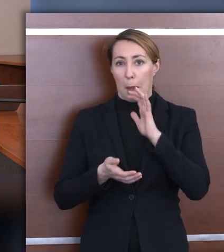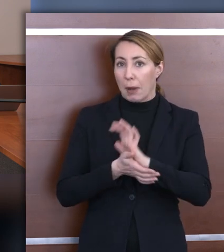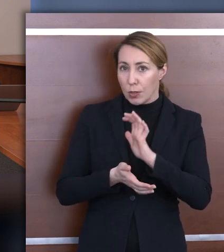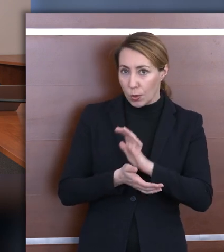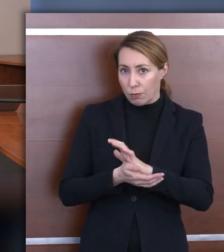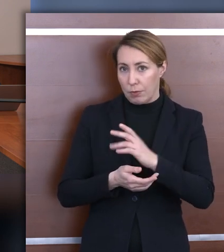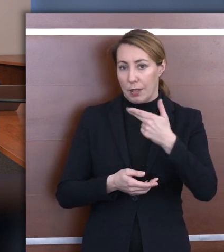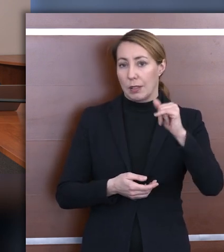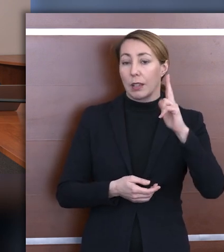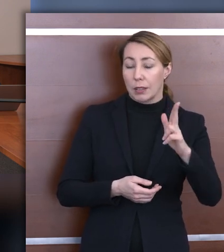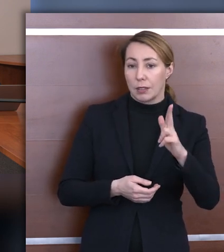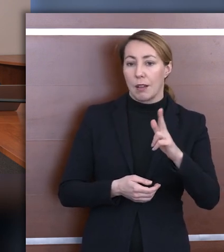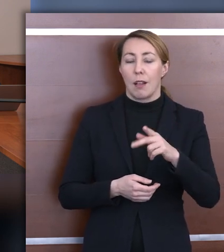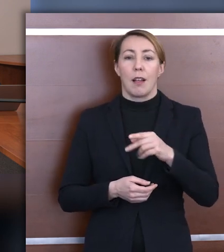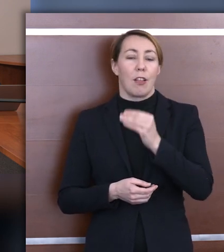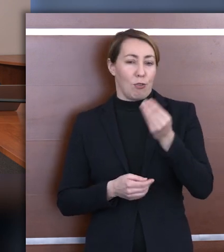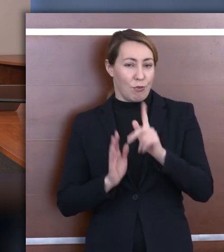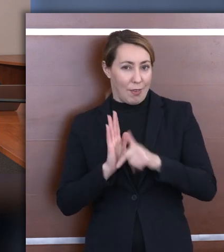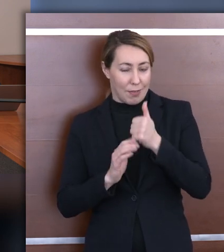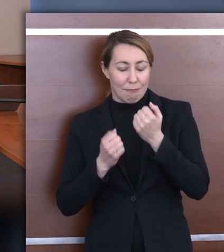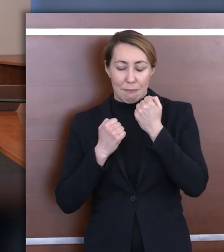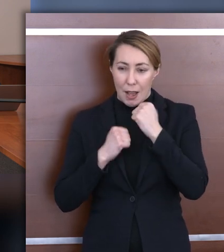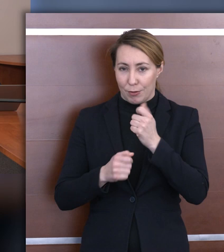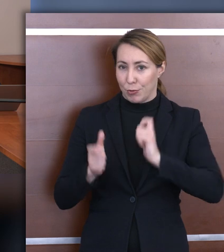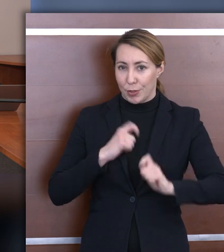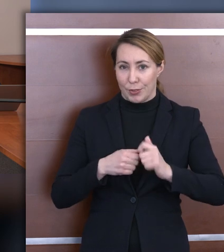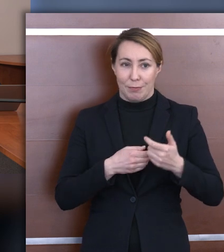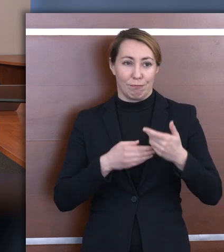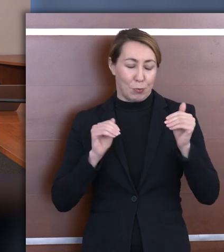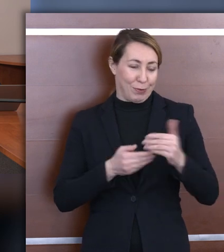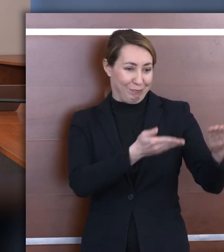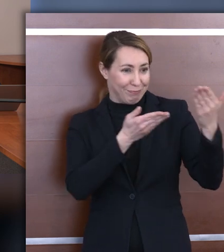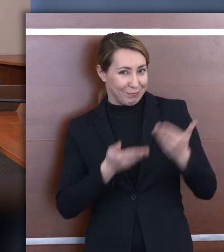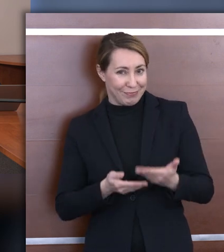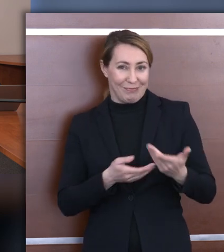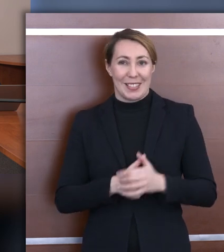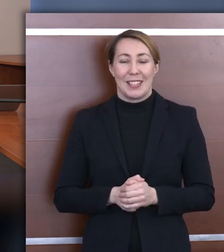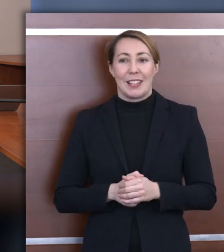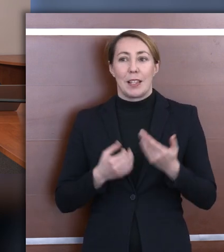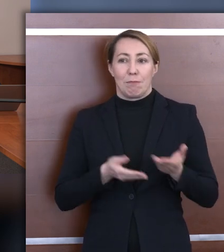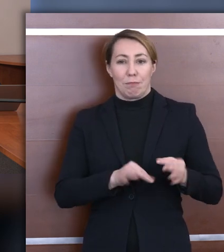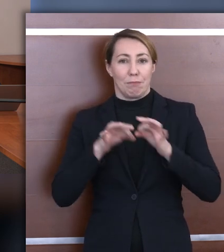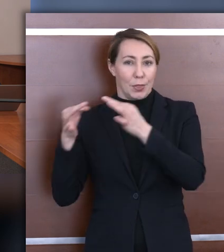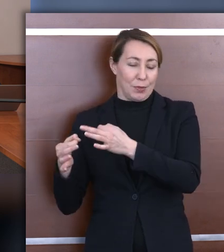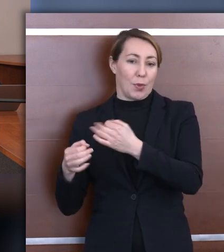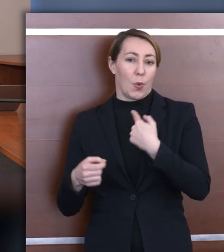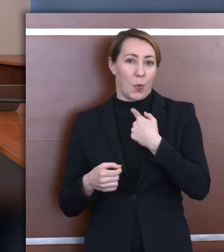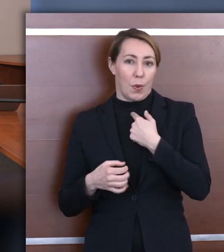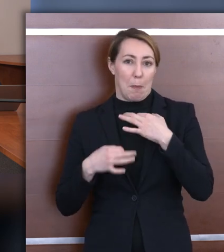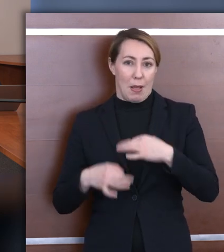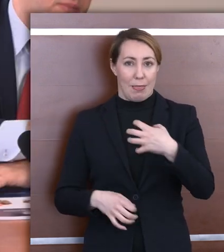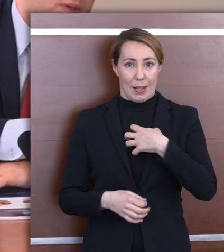Kontroli. I jeszcze raz bardzo się cieszę, że możemy dzisiaj Państwa dwie u nas gościć. Bardzo proszę teraz o zapragnie głosu od pana dyrektora.